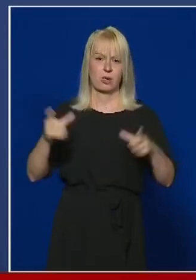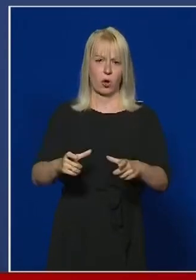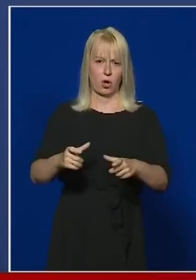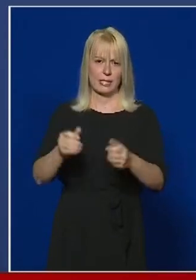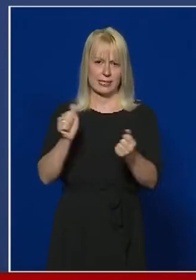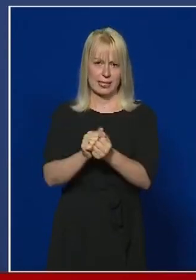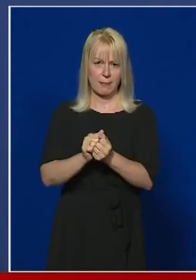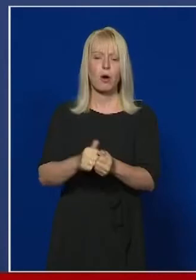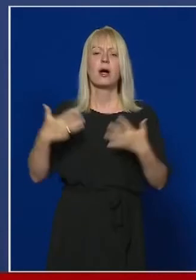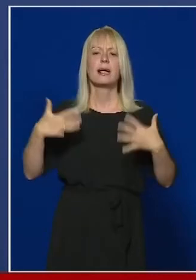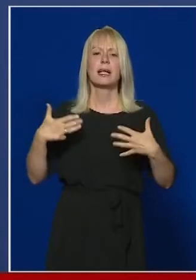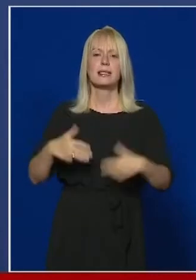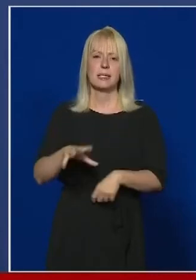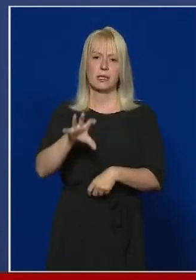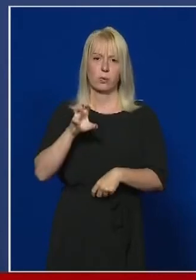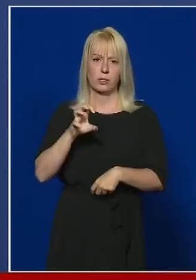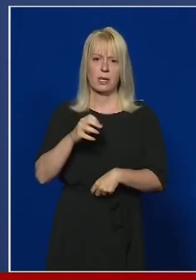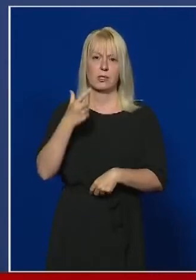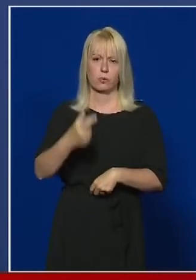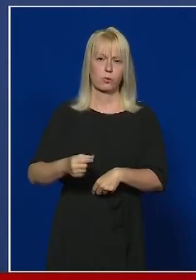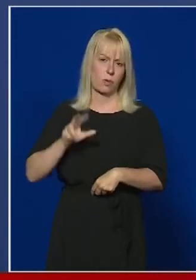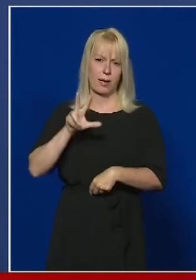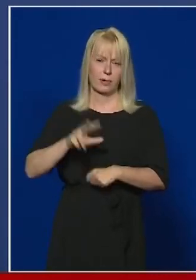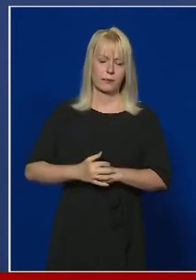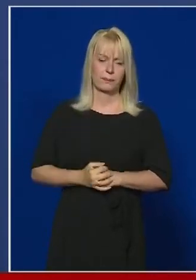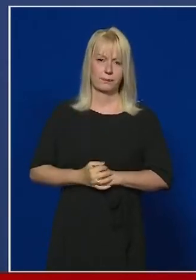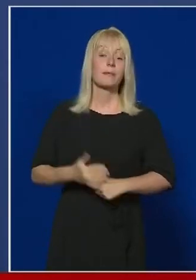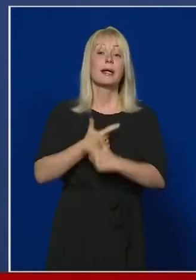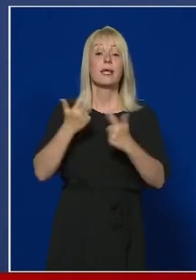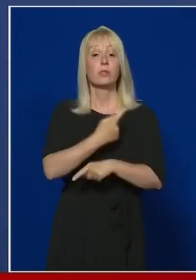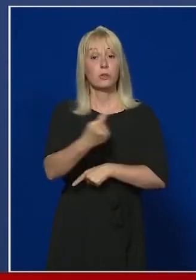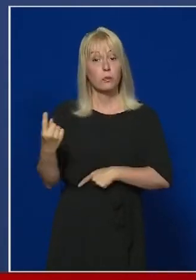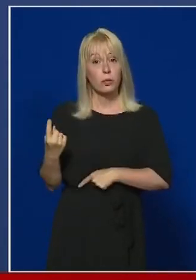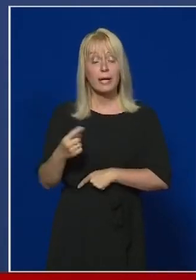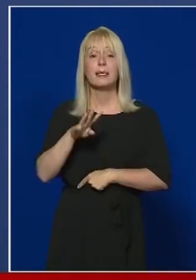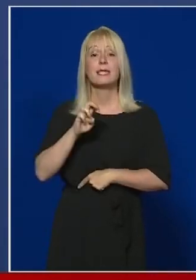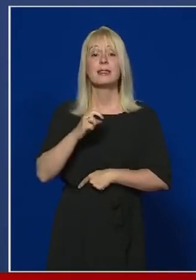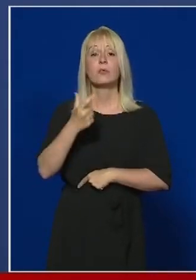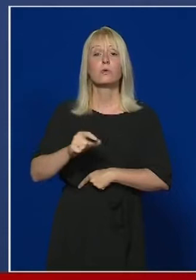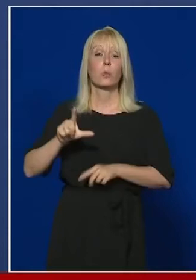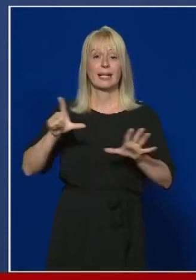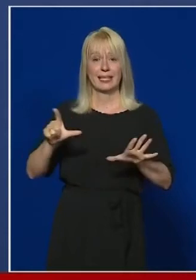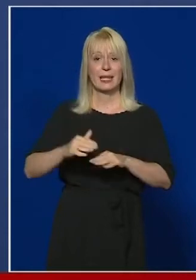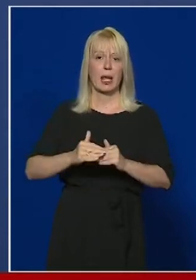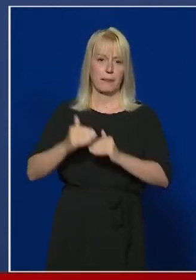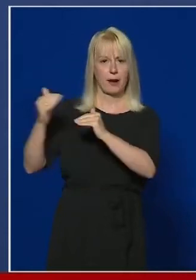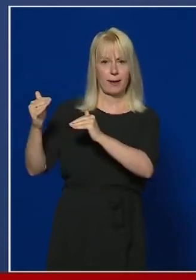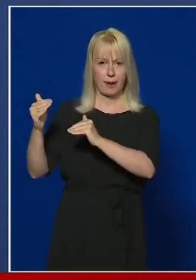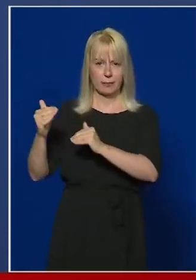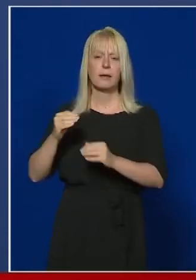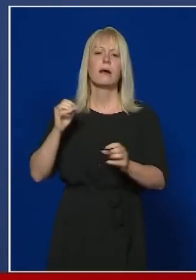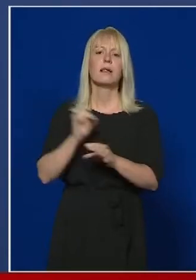száma 9523. Tájékoztatom önöket, hogy 427-re emelkedett a járványügyel